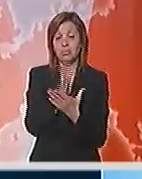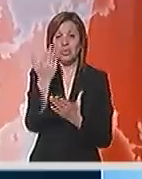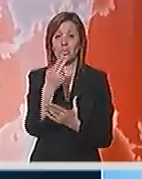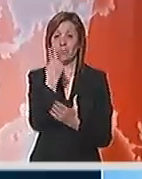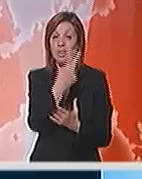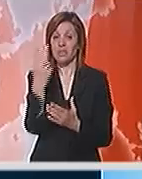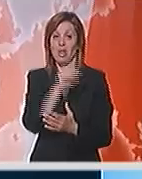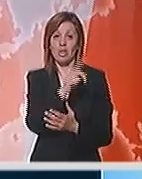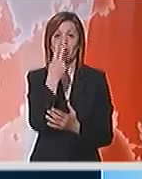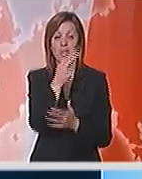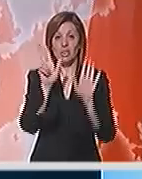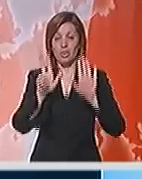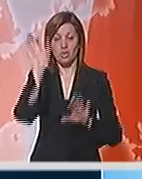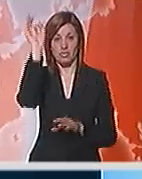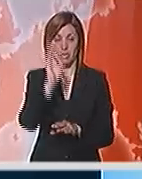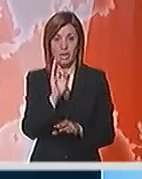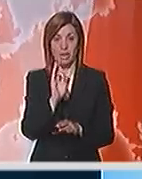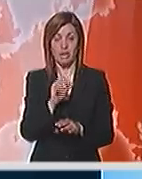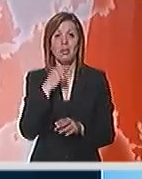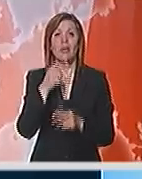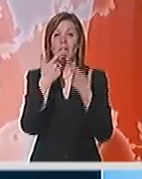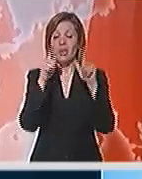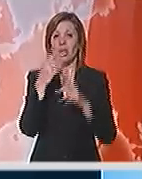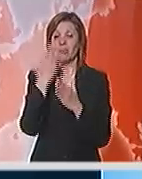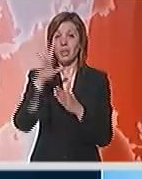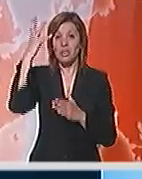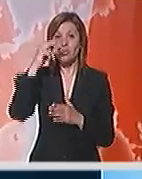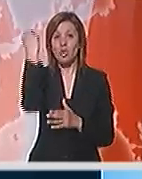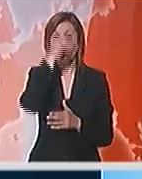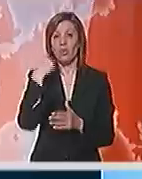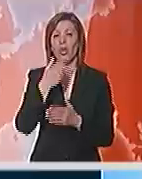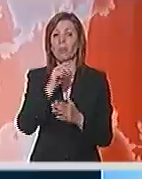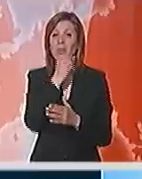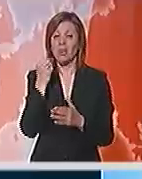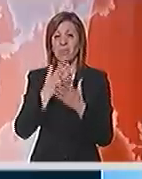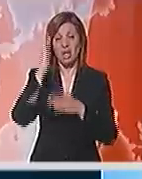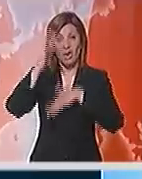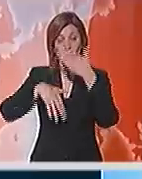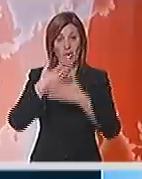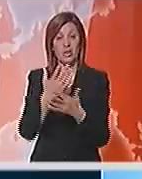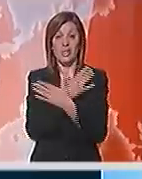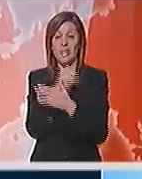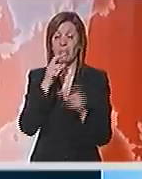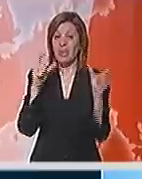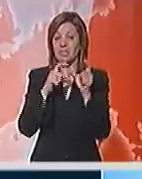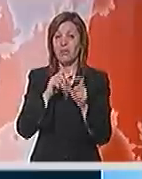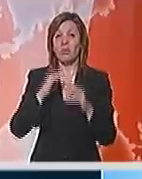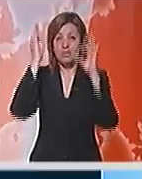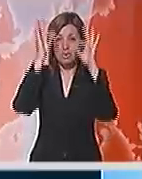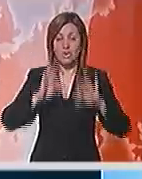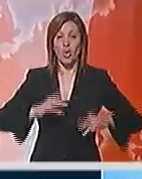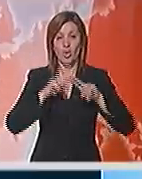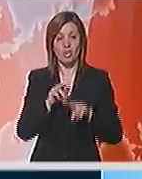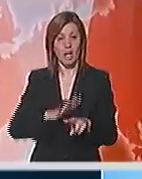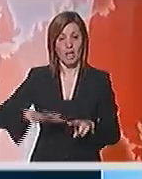od 22 do 28 stepeni. Za vikend sunčano, u nedelju će se posle podnena oblačiti u zapadnim i severnim, u toku noći u